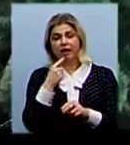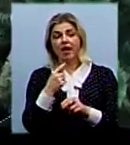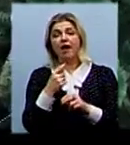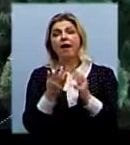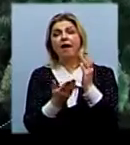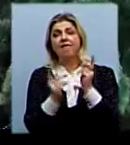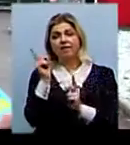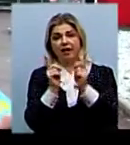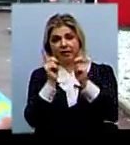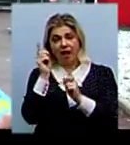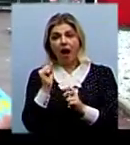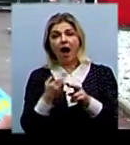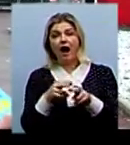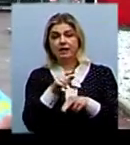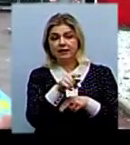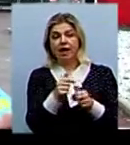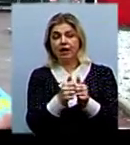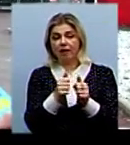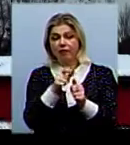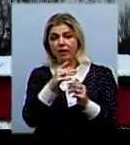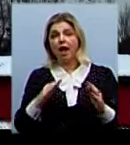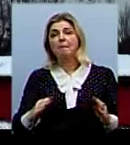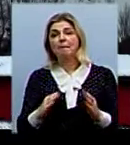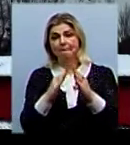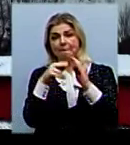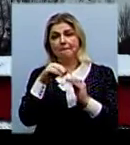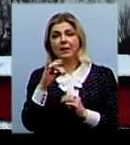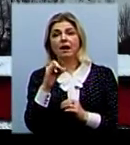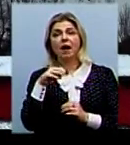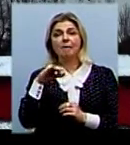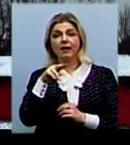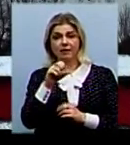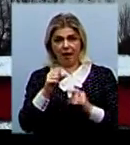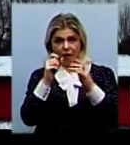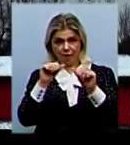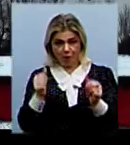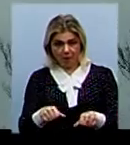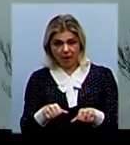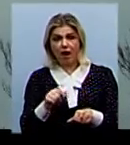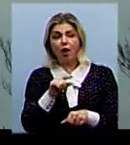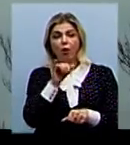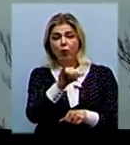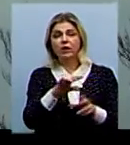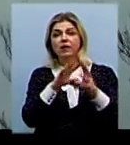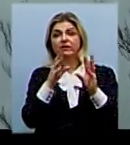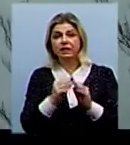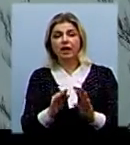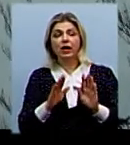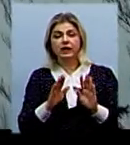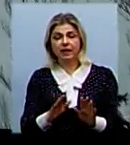конструкції. А ця ялинка, яка стоїть тут, вона пірамідальної конструкції. В неї взагалі тільки